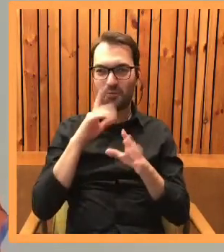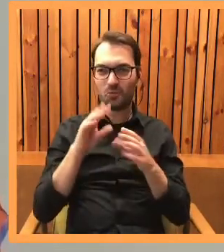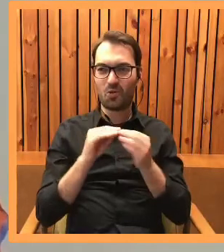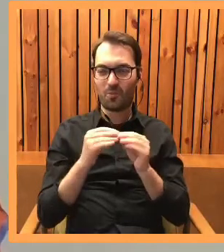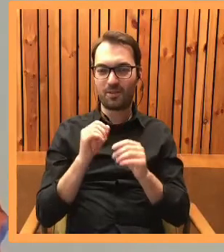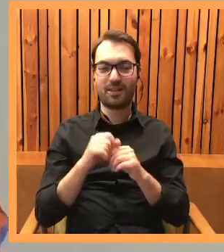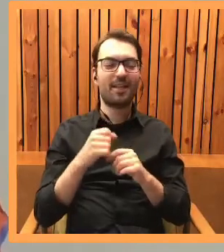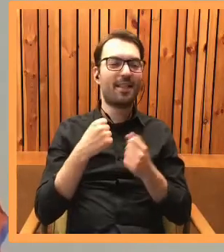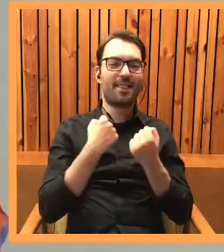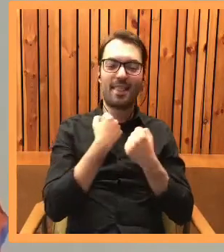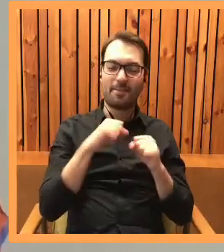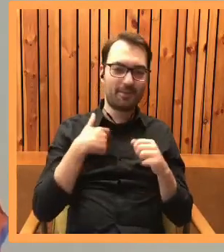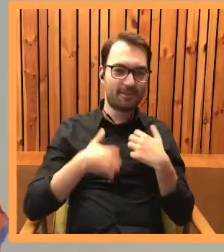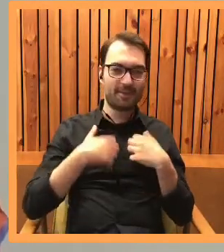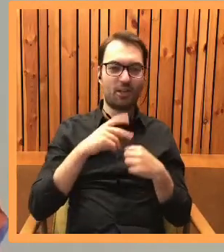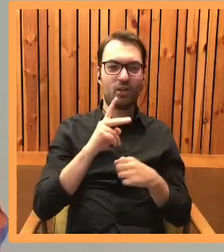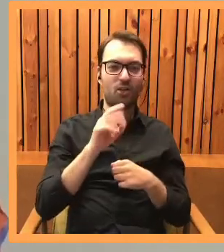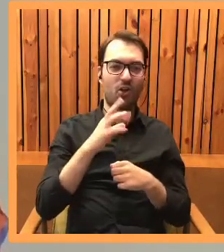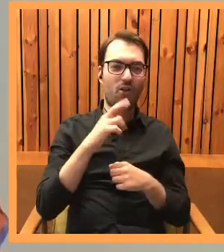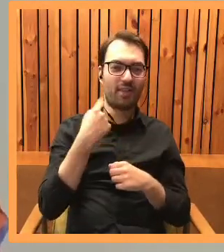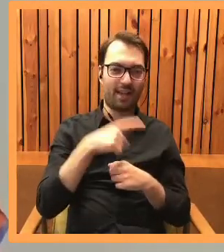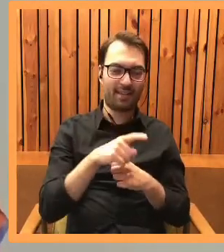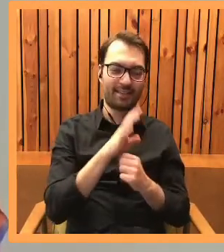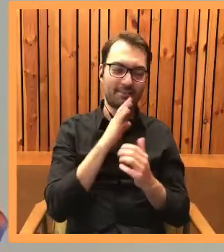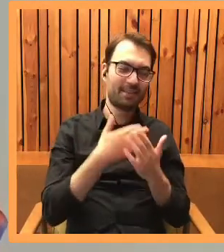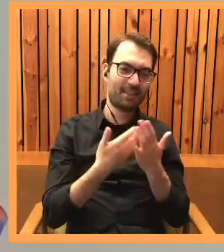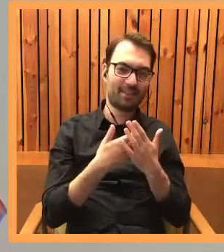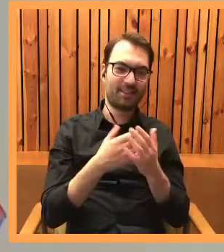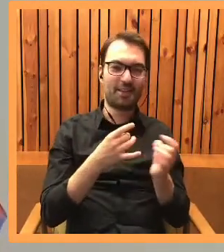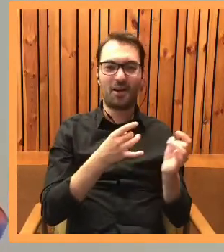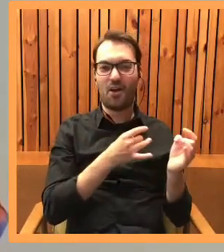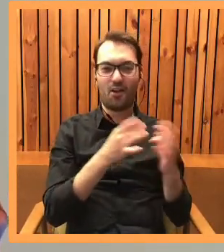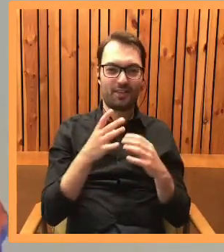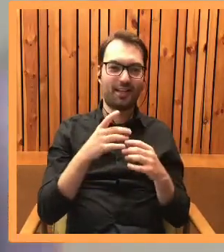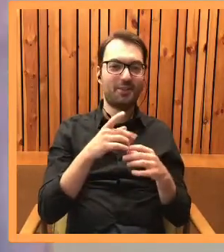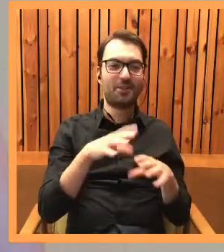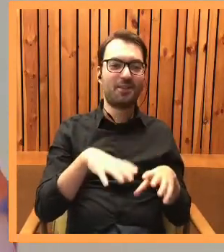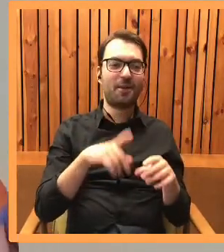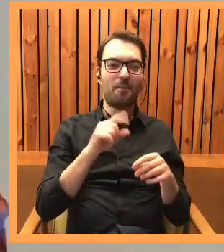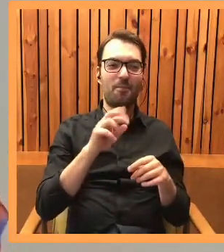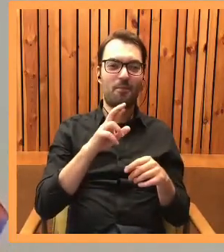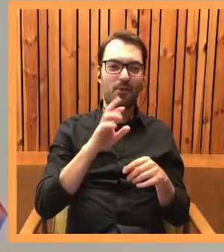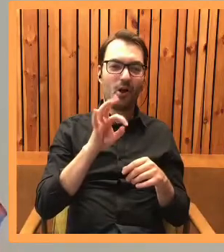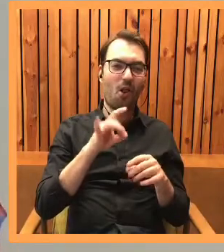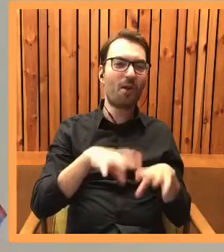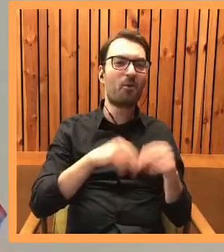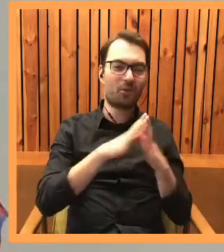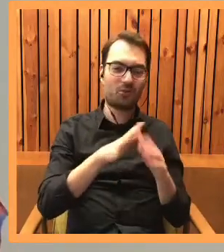Powiem tak, najbardziej mnie irytował Konrad. Być może to dlatego już w epilogu umiera. W prologu.